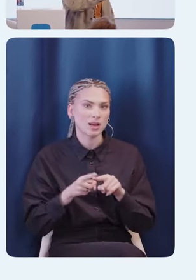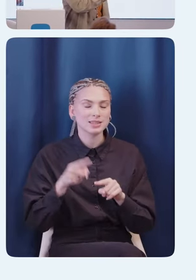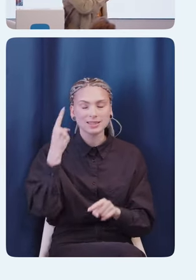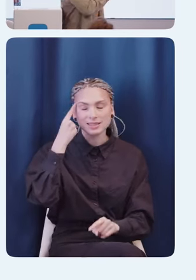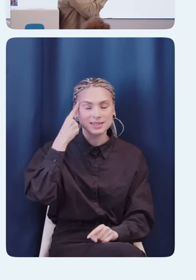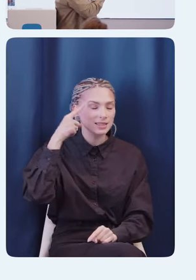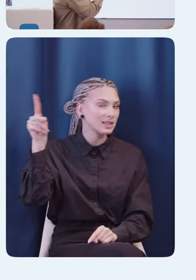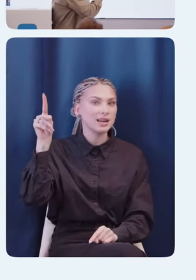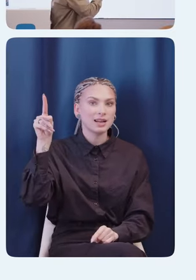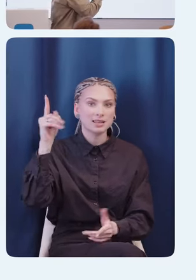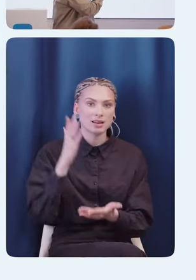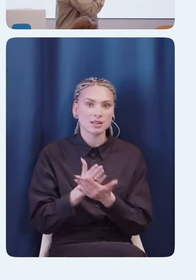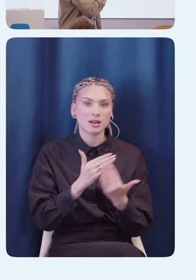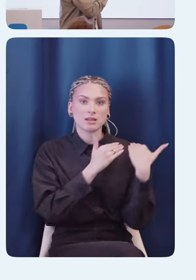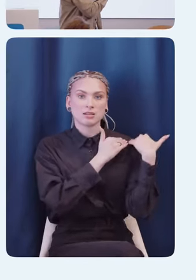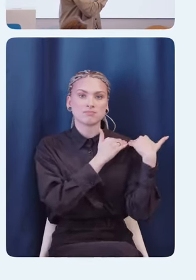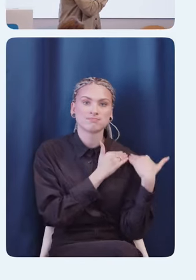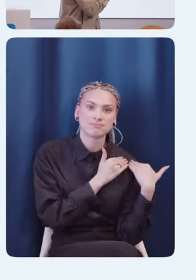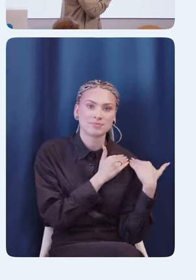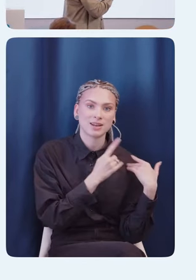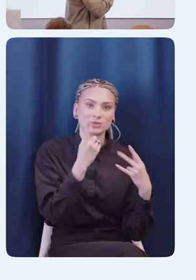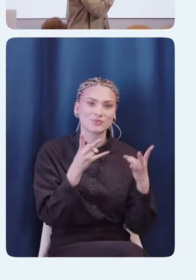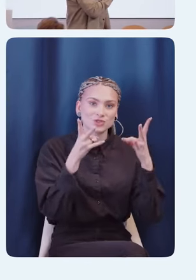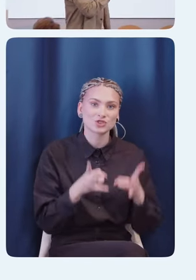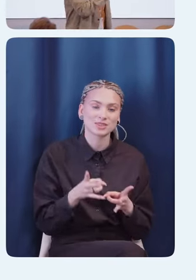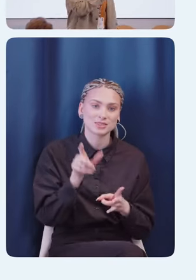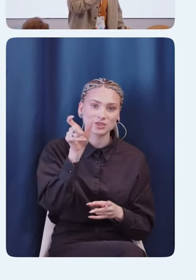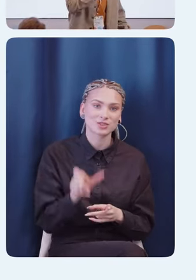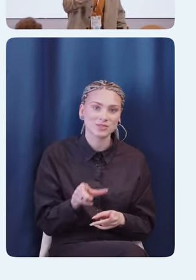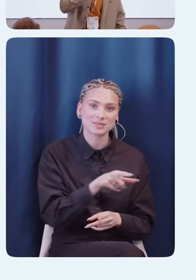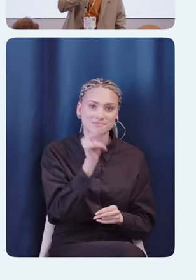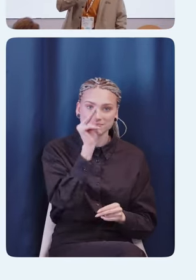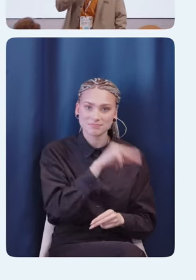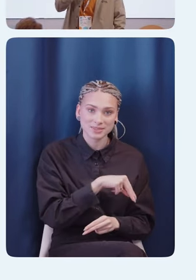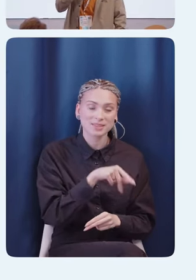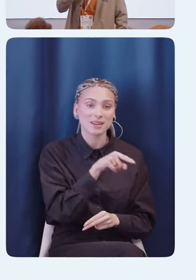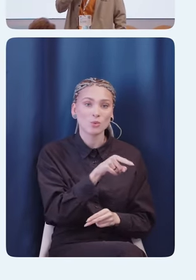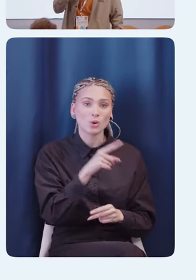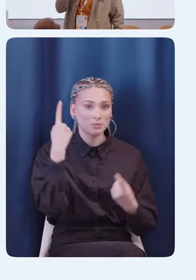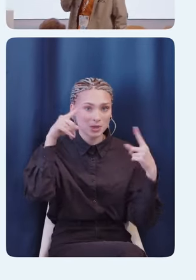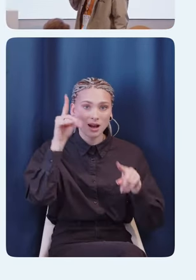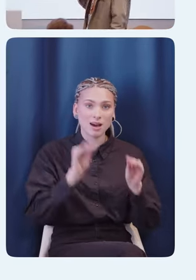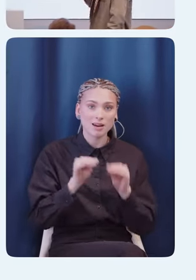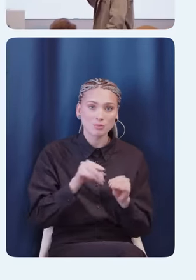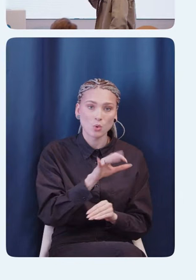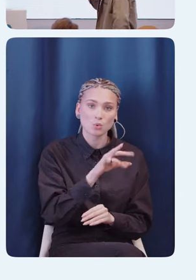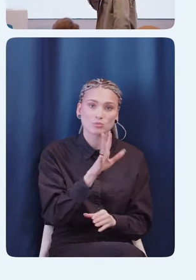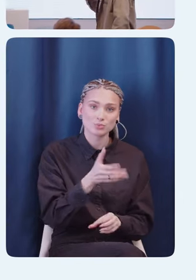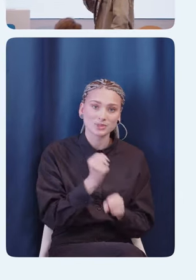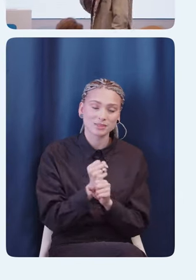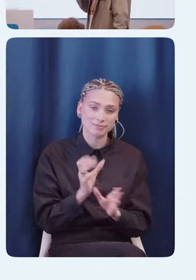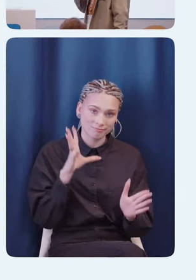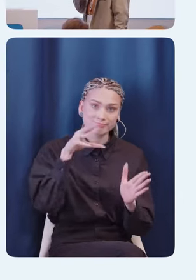идея сразу же ложится на плечи одного несчастного, например, программиста, который провинился. И вот он, этот один несчастный программист, берет и